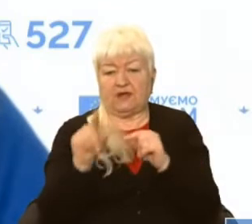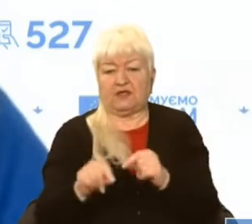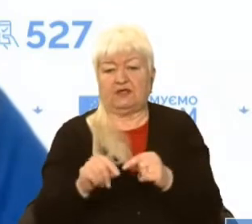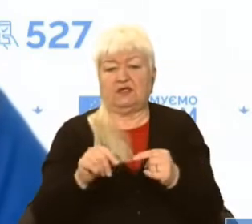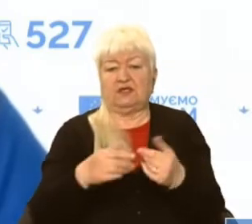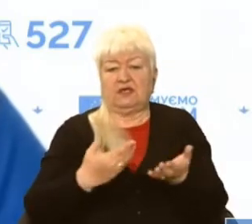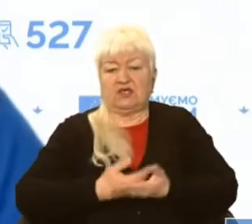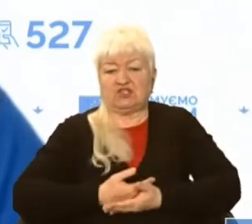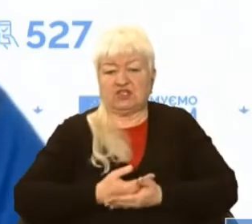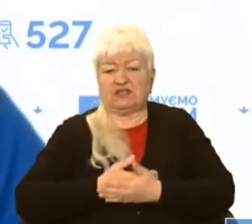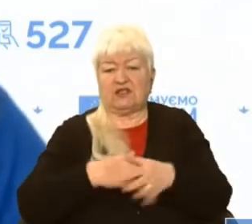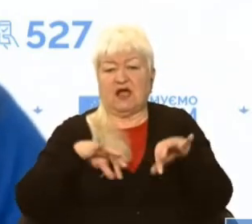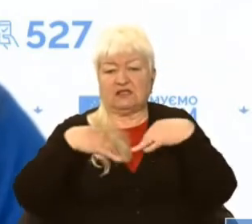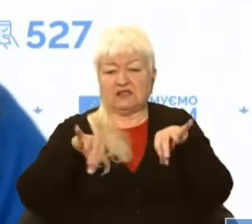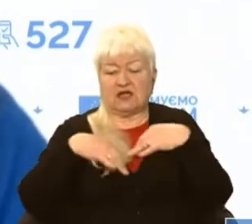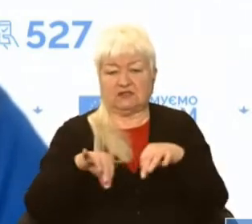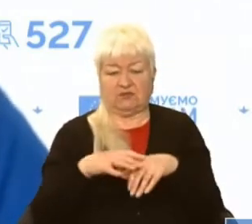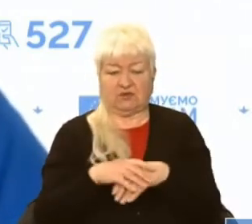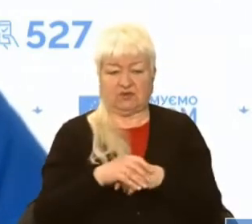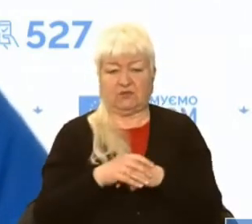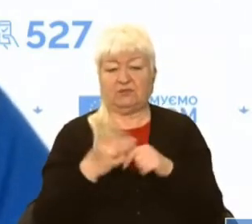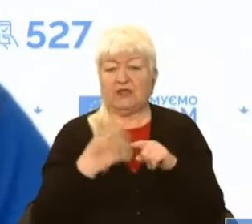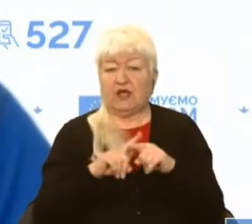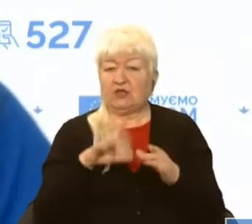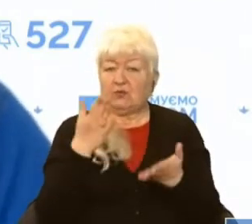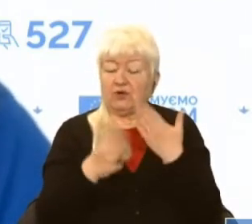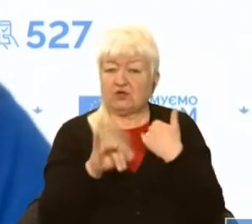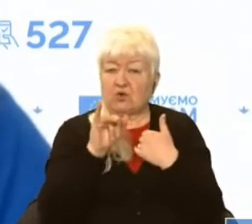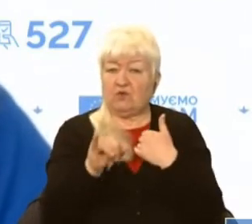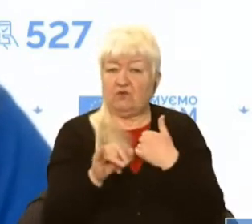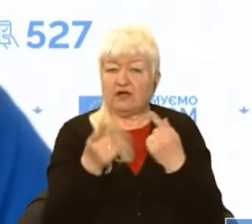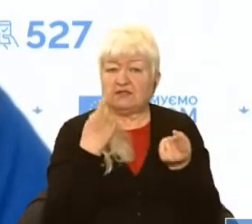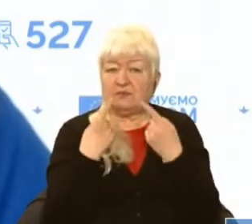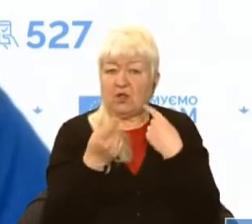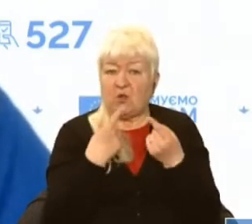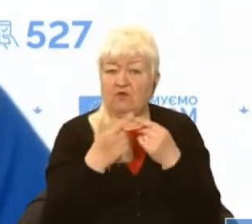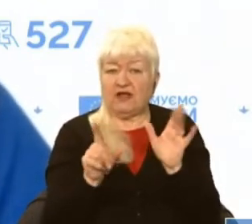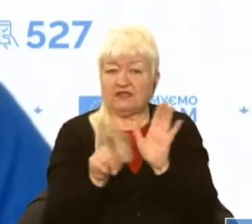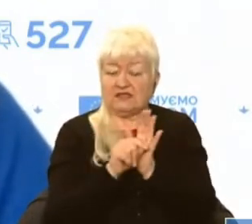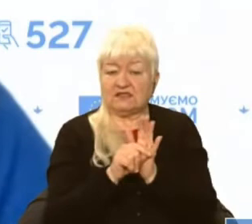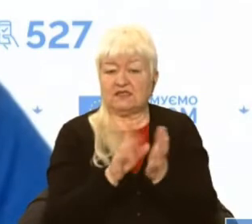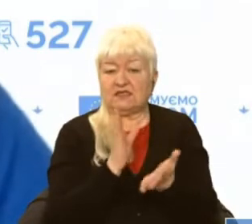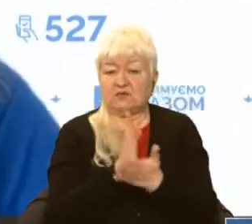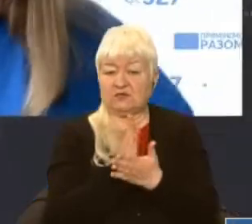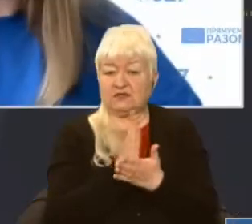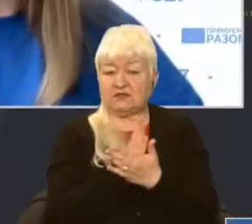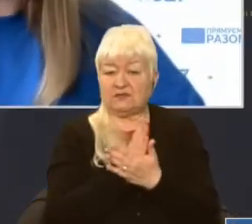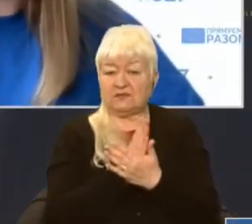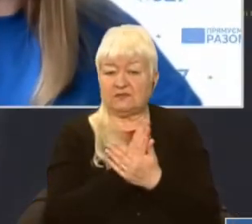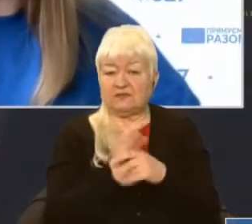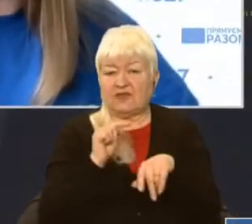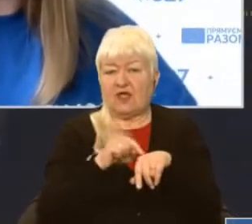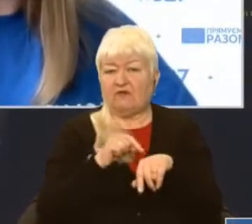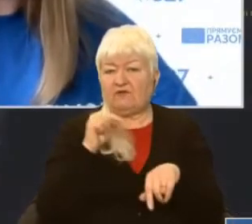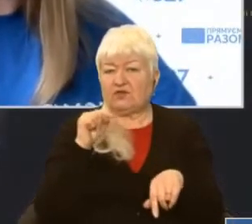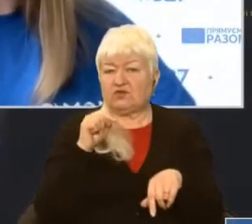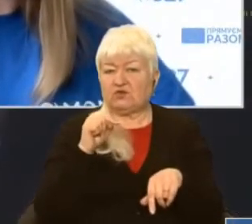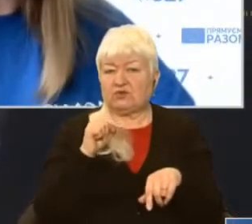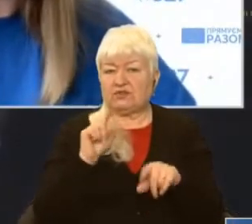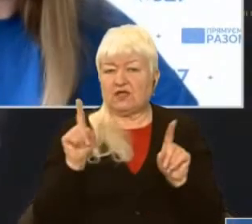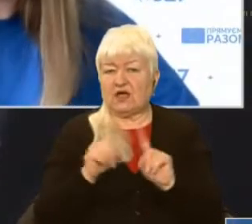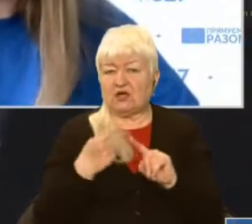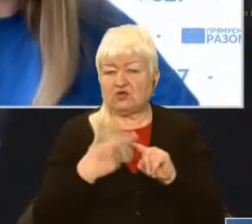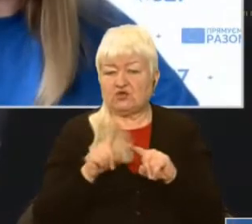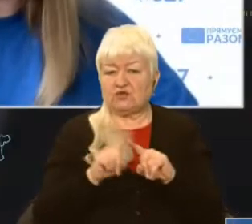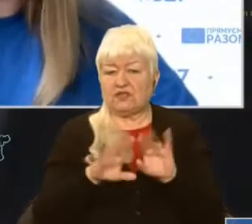житла, так і транспорту. Тому якщо у вас у спілкуванні з кимось з'являється відчуття, що